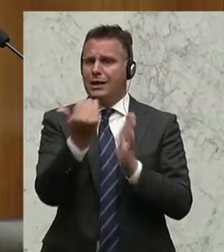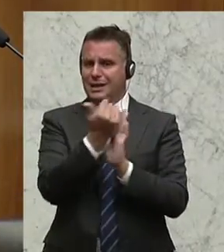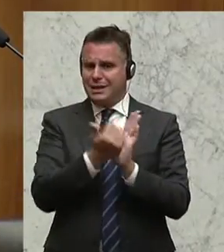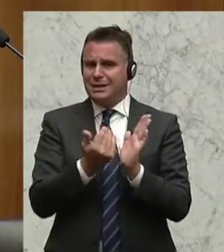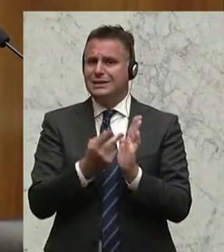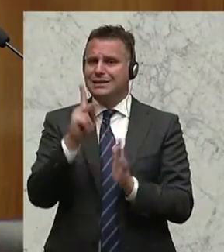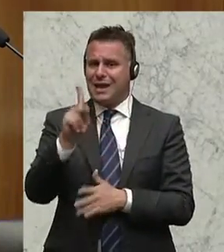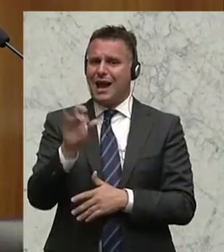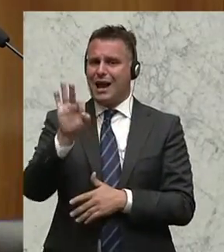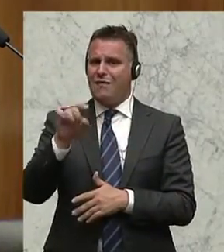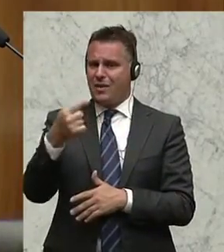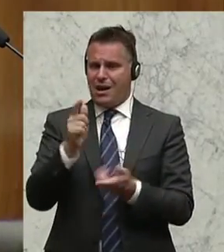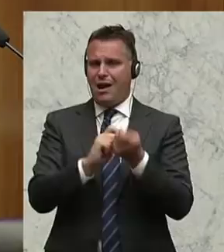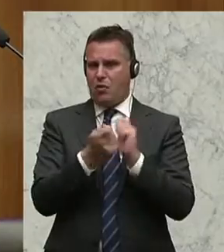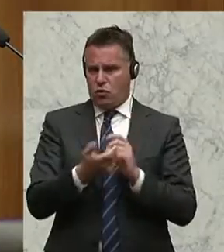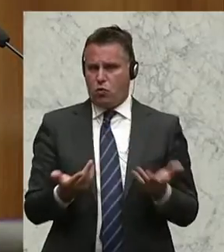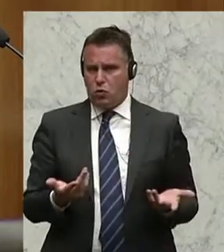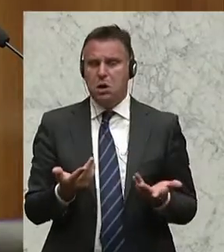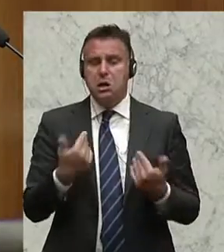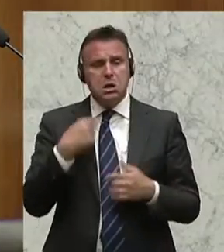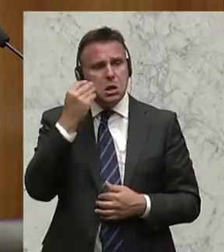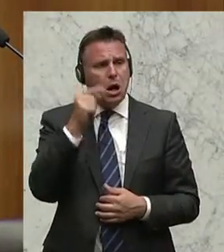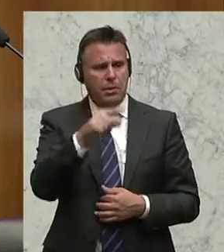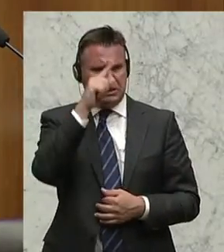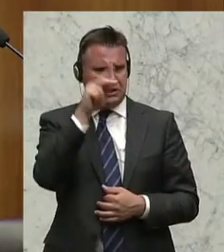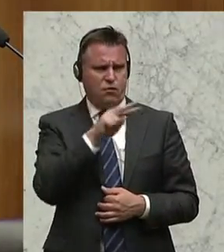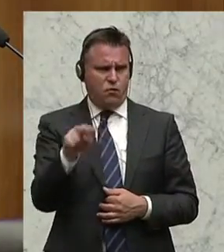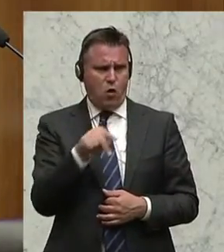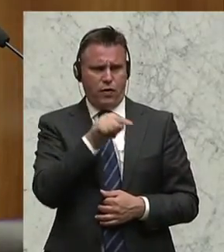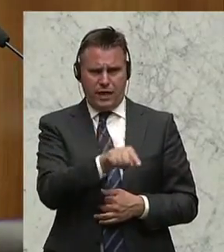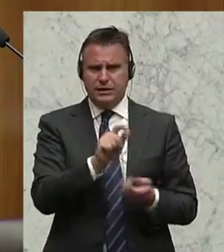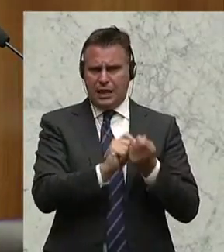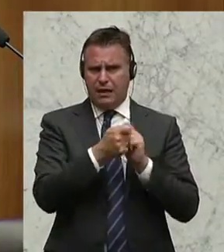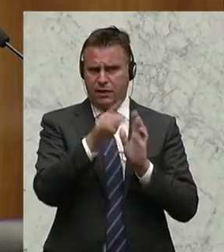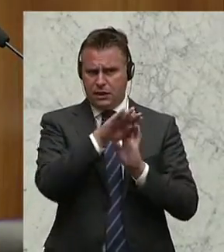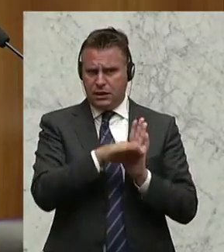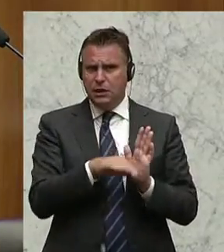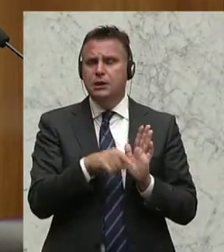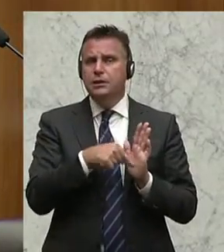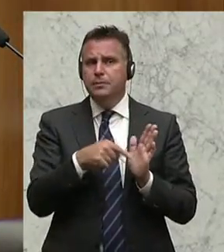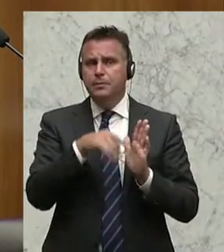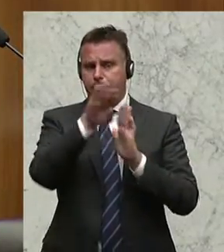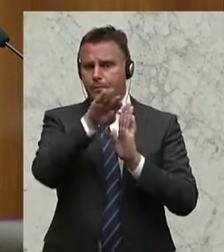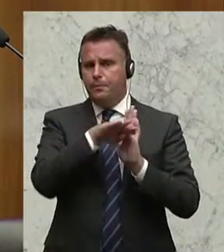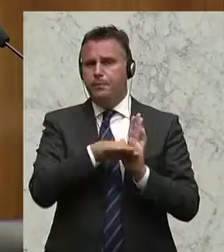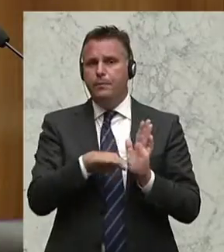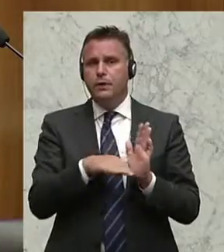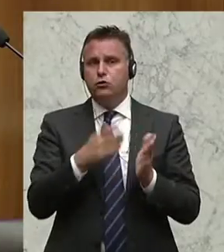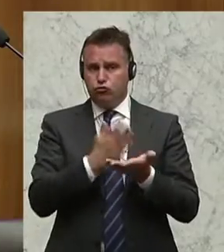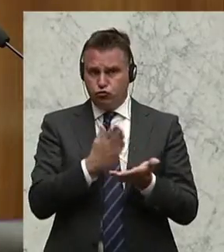weil ich denke, ist das Sinnvollste, es so zu machen. Der erste Punkt ist einmal, es geht nicht um ein Gesetz, das schon